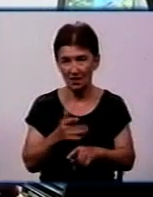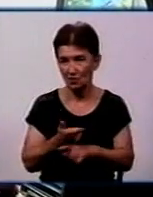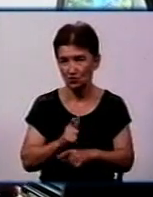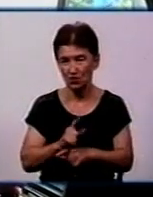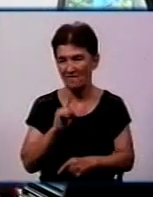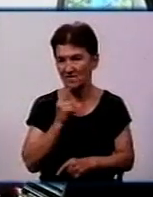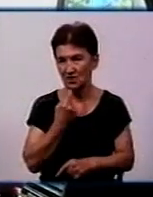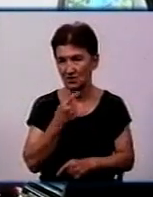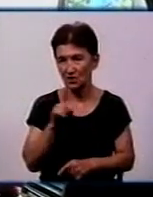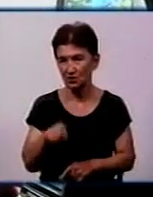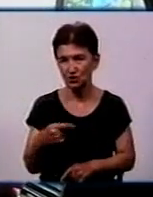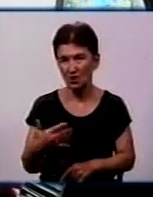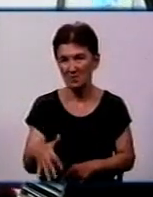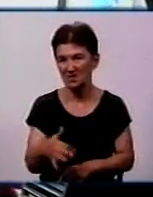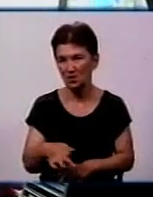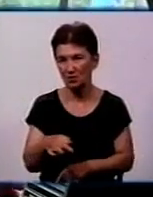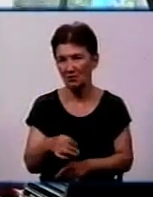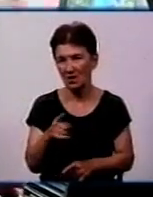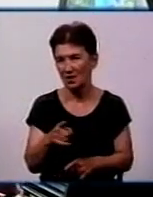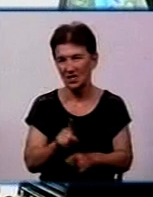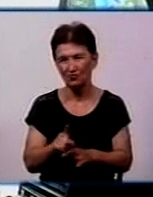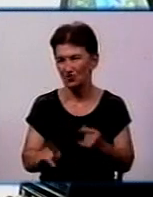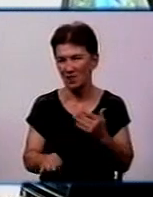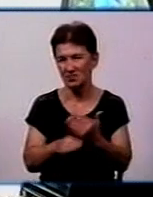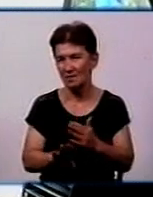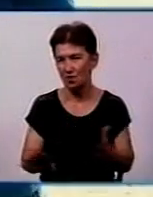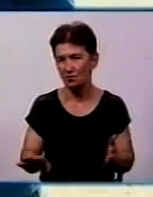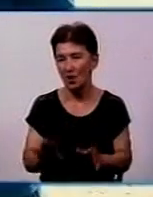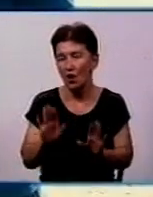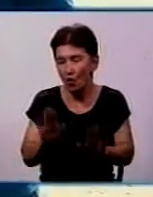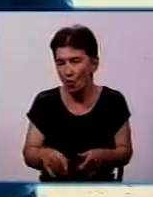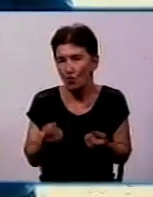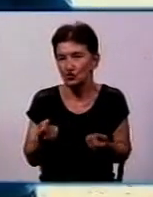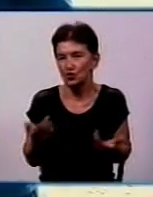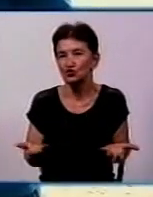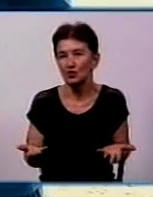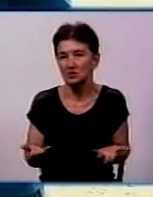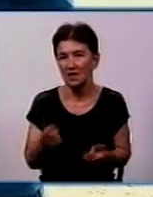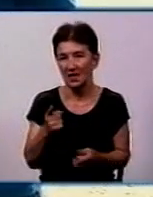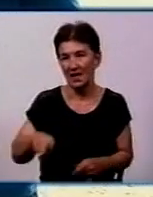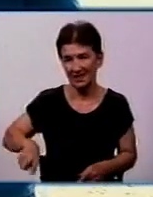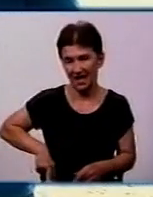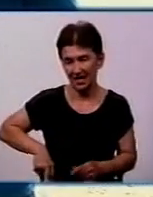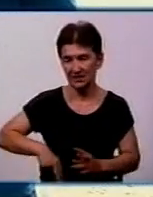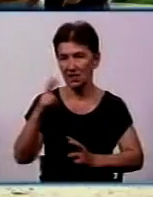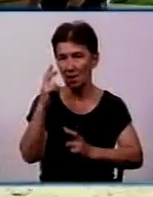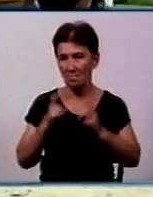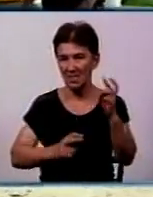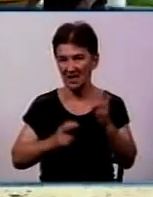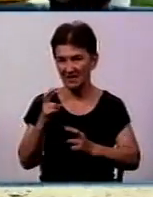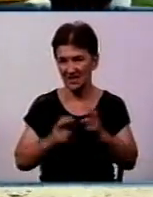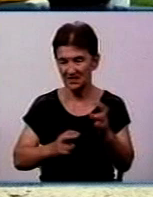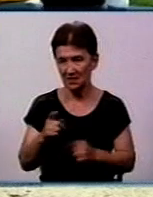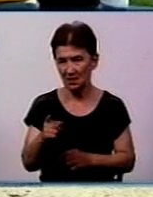Навіть цих 50 копеєк, вонікається, вони не поможуть. Але хоч це. Директор підприємства «Перевізника», яке обслуговує п'ять міських